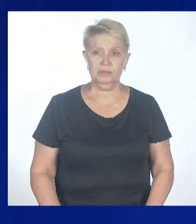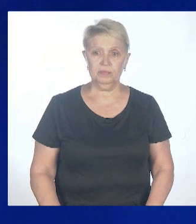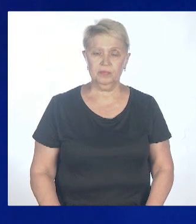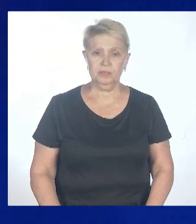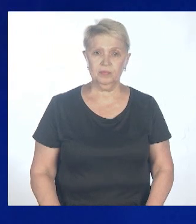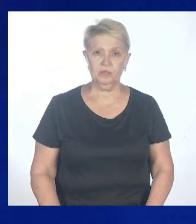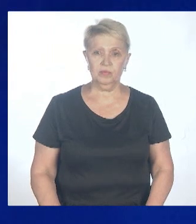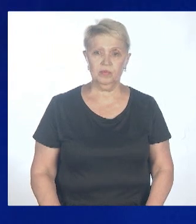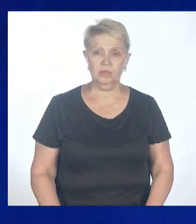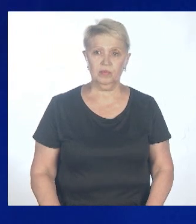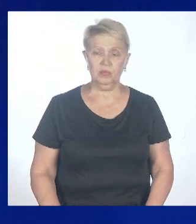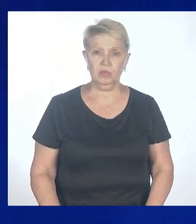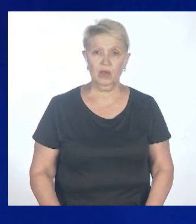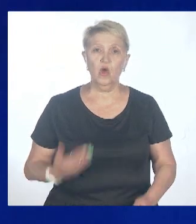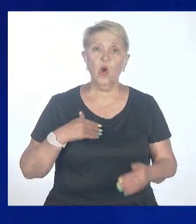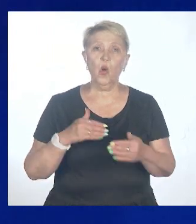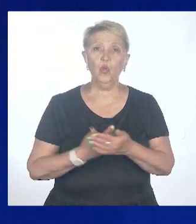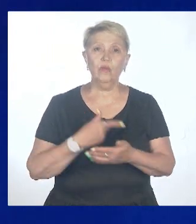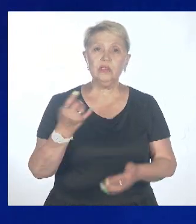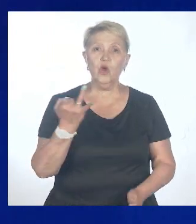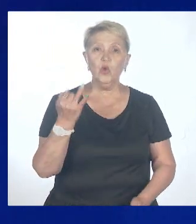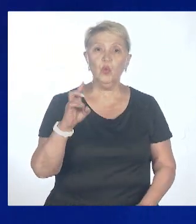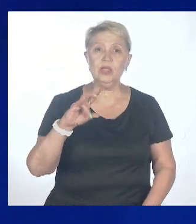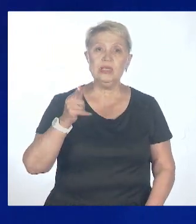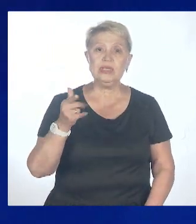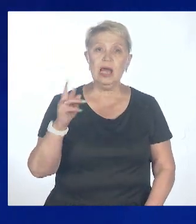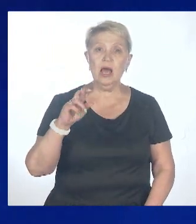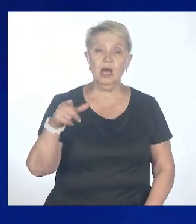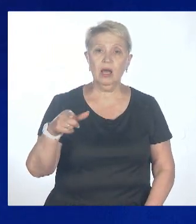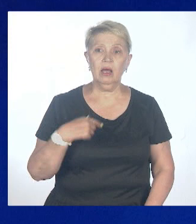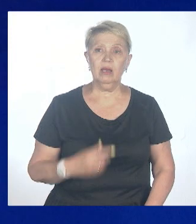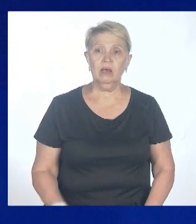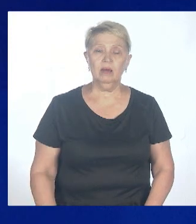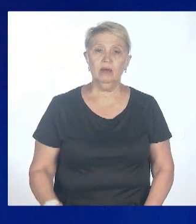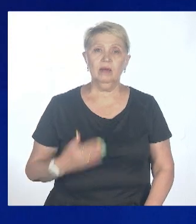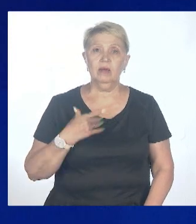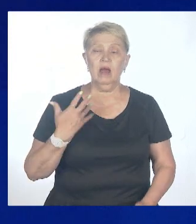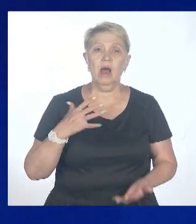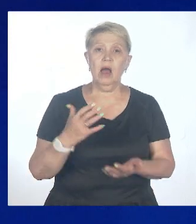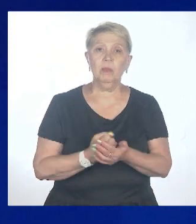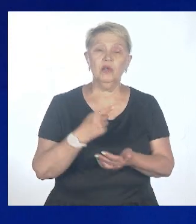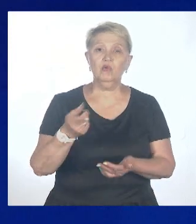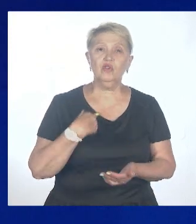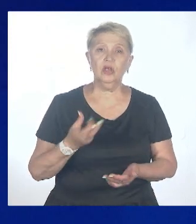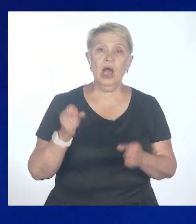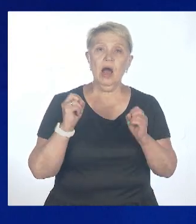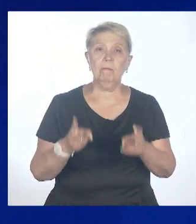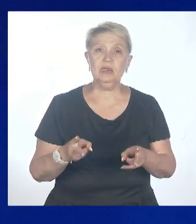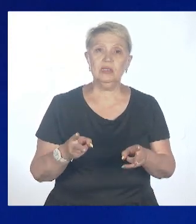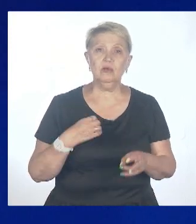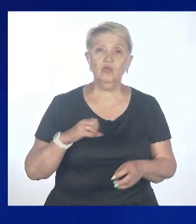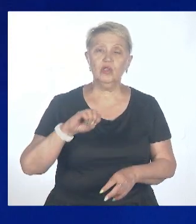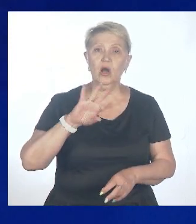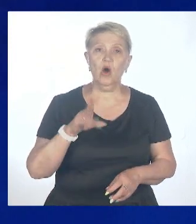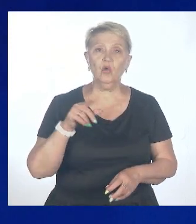Свежая, вот буквально июньская новость. Вирусологи из Упсельского университета в Швеции обнаружили потенциально опасный для человека коронавирус у